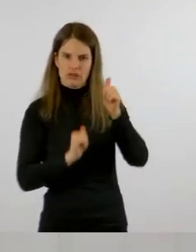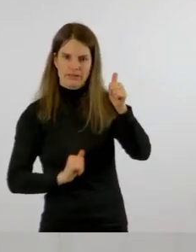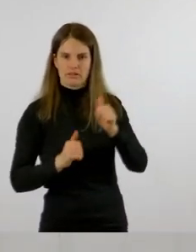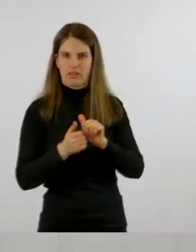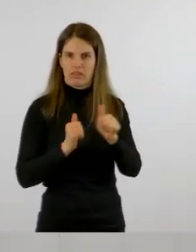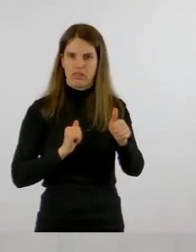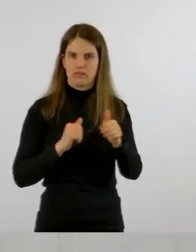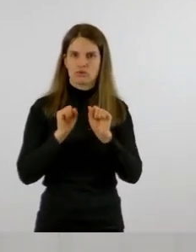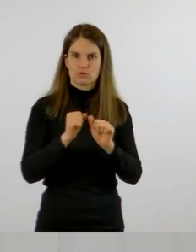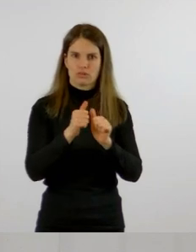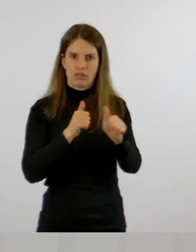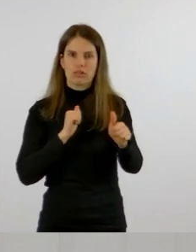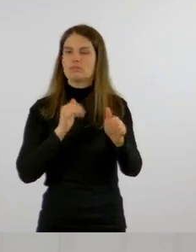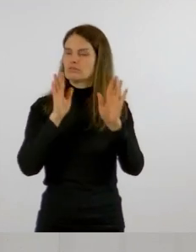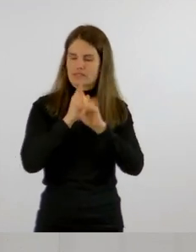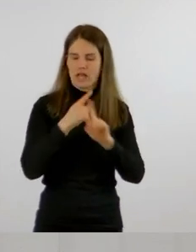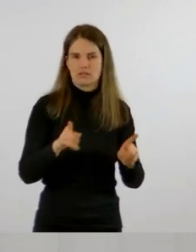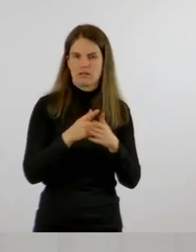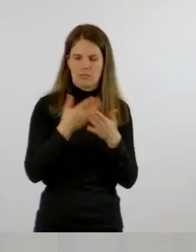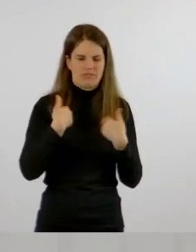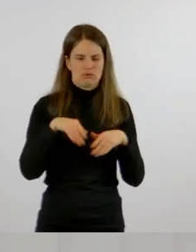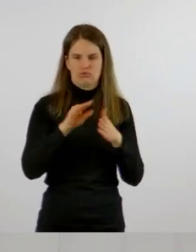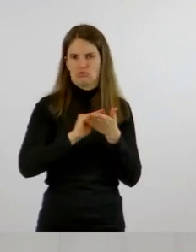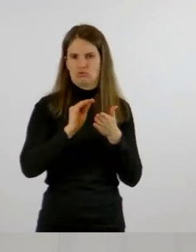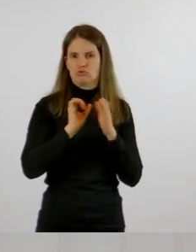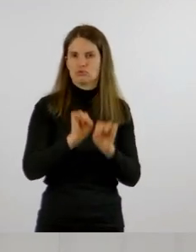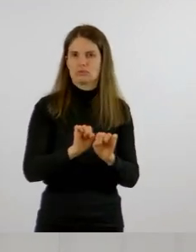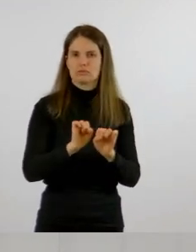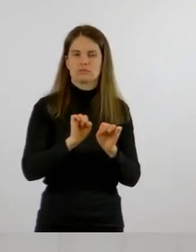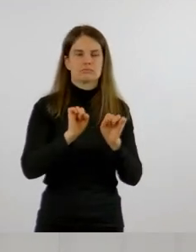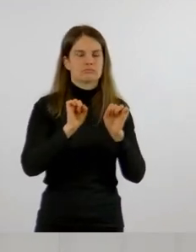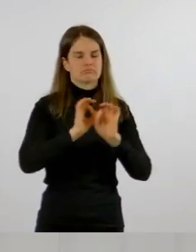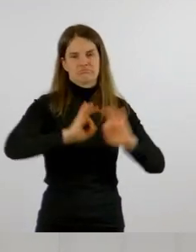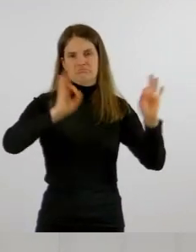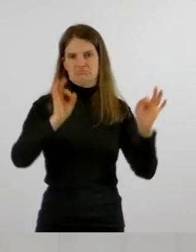testen müssen und nicht nur ausgewählte Gruppen.